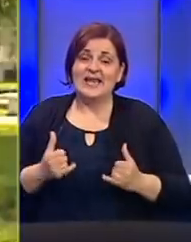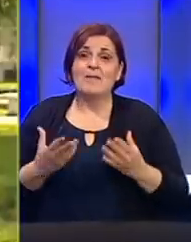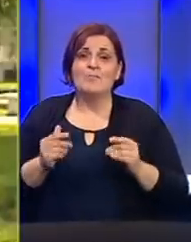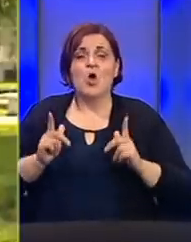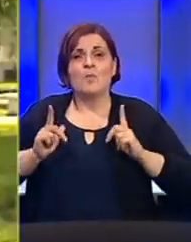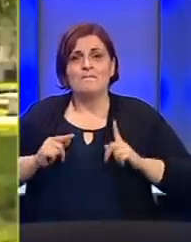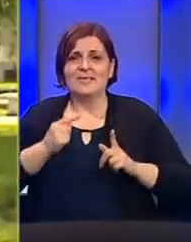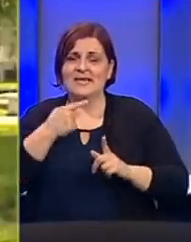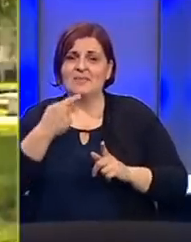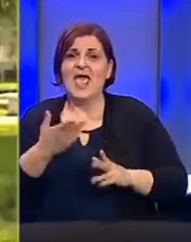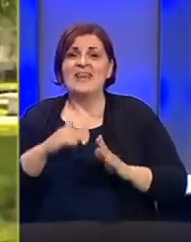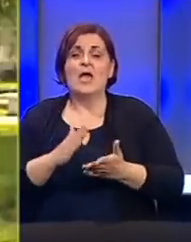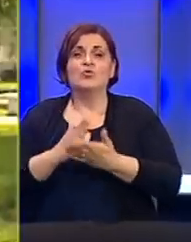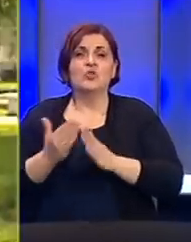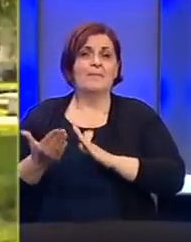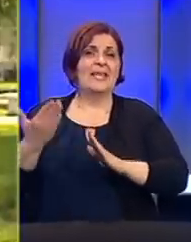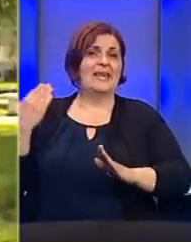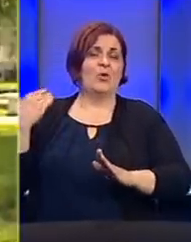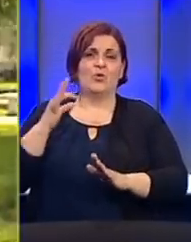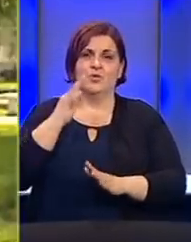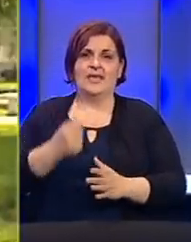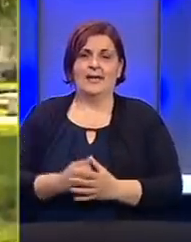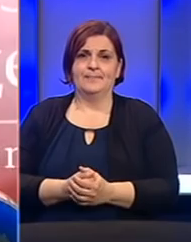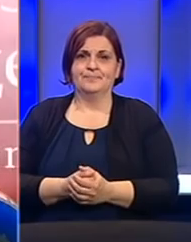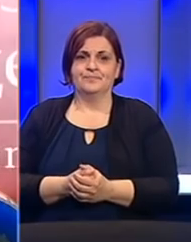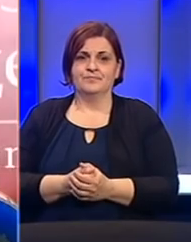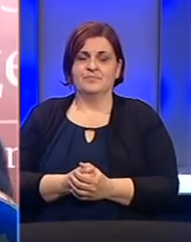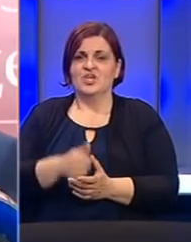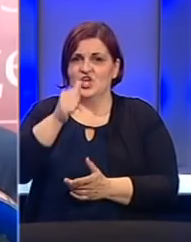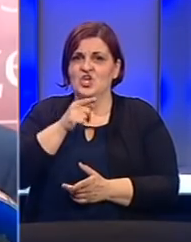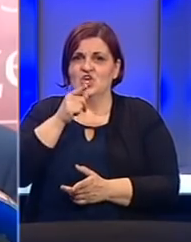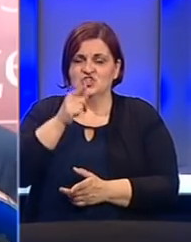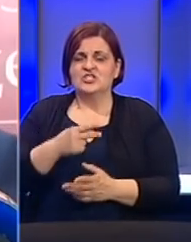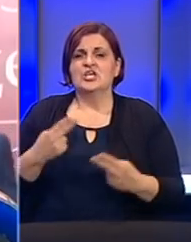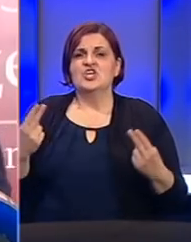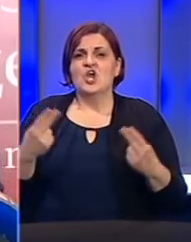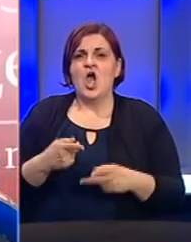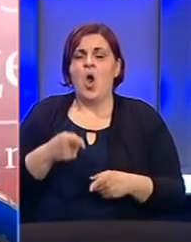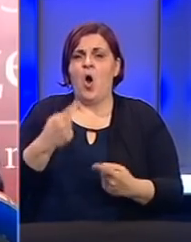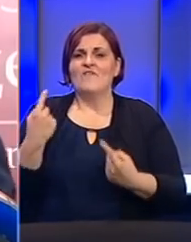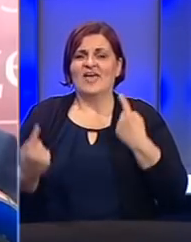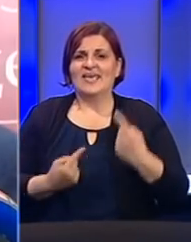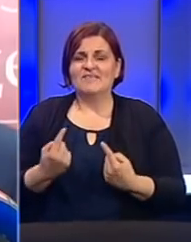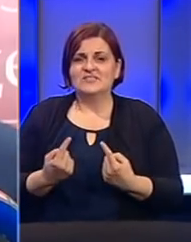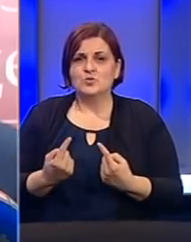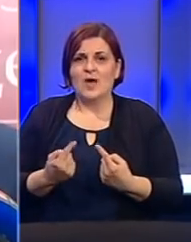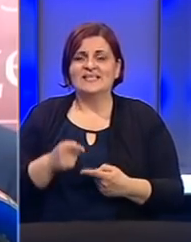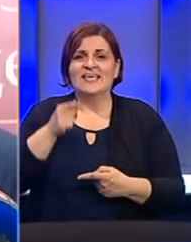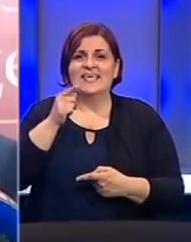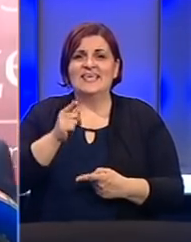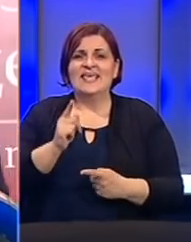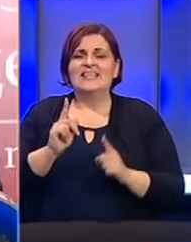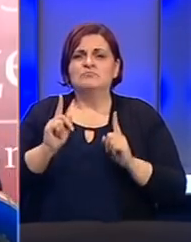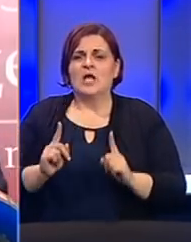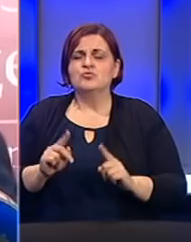mirnim tonom u odnosu na prethodne dane. Što se tiče naravno ove situacije je vedano za njegov status